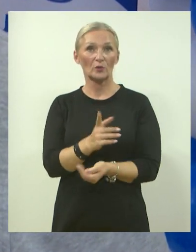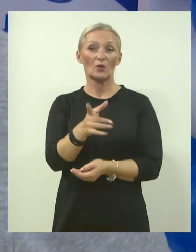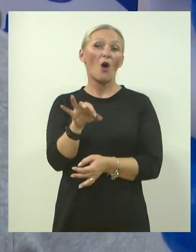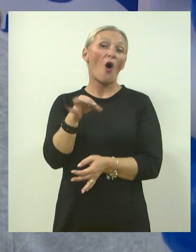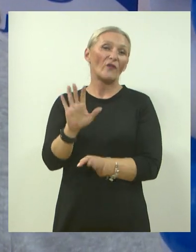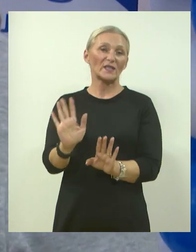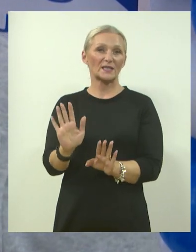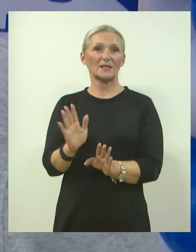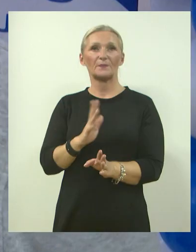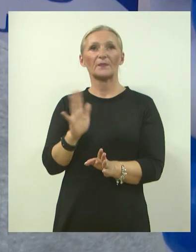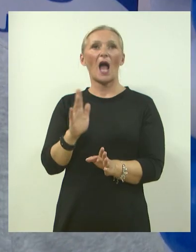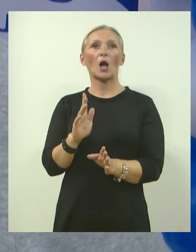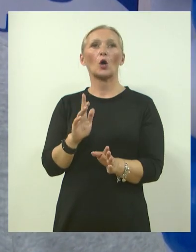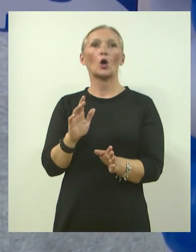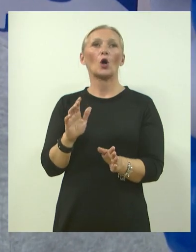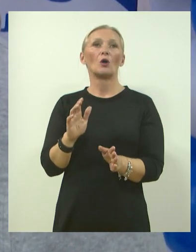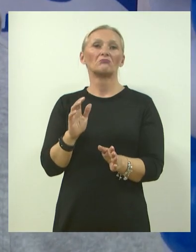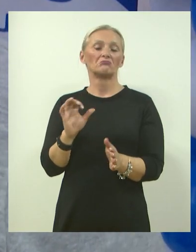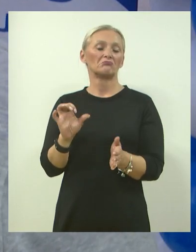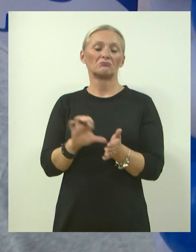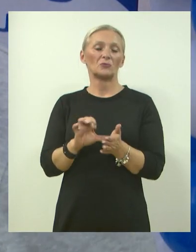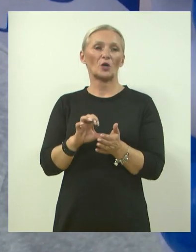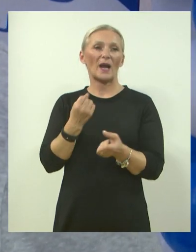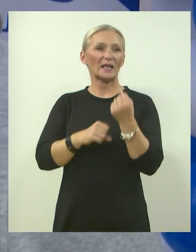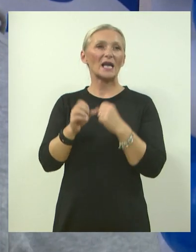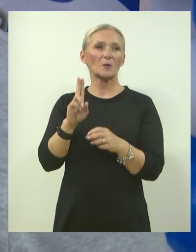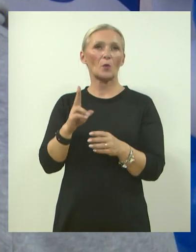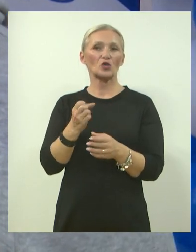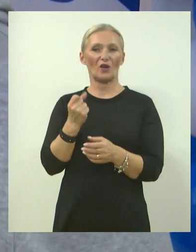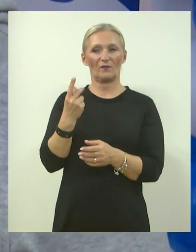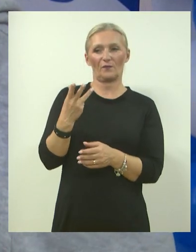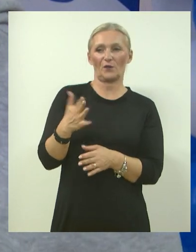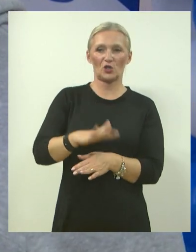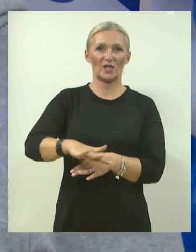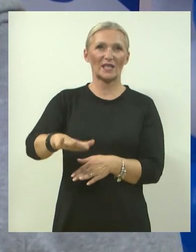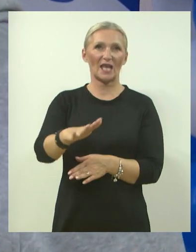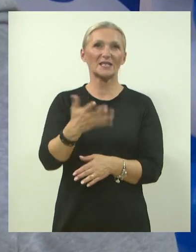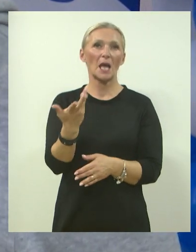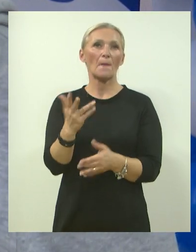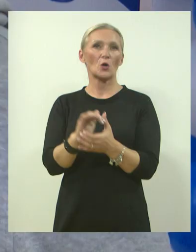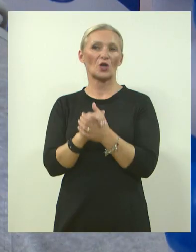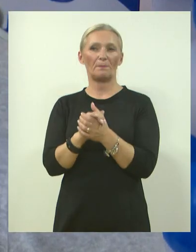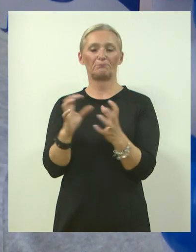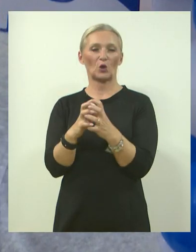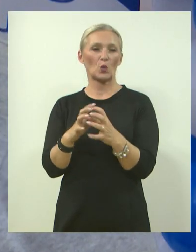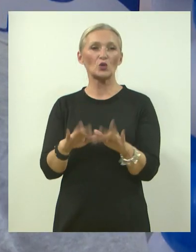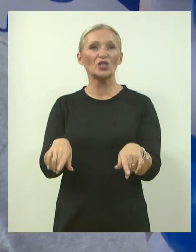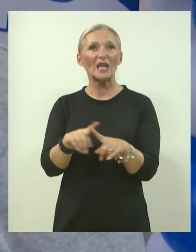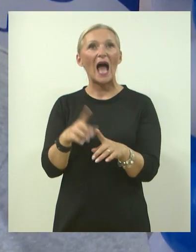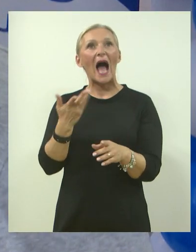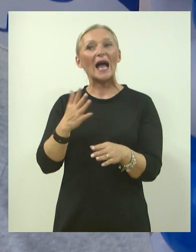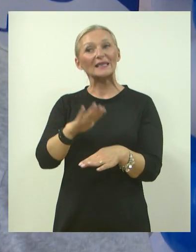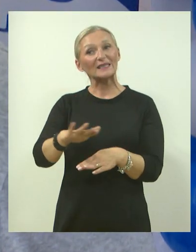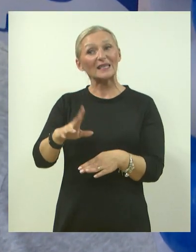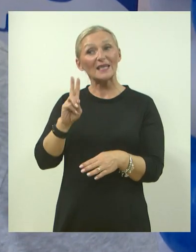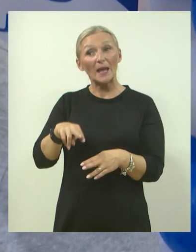Ako je uredni, normalni razvoj kod djeteta, onda može biti više djeca, onda se tu mogu i prijateljstva javljati i sve ostalo. Dok recimo